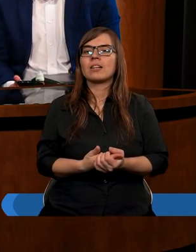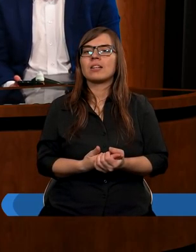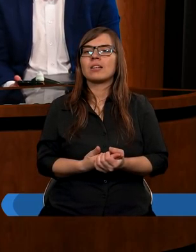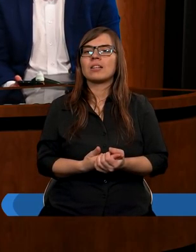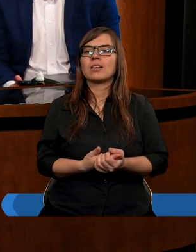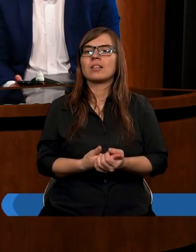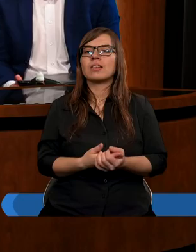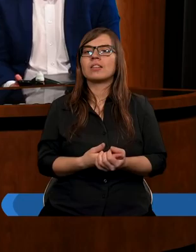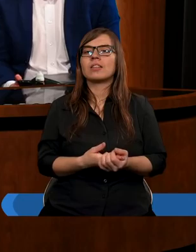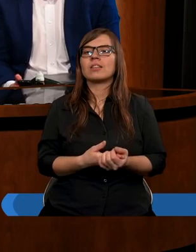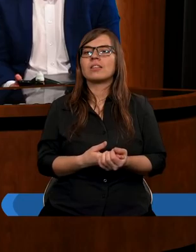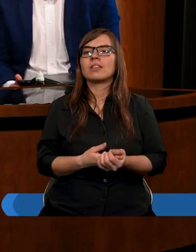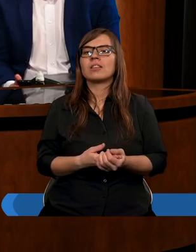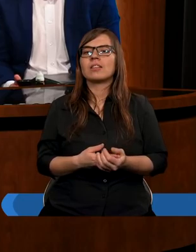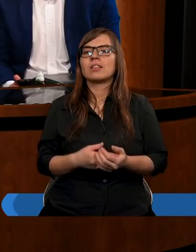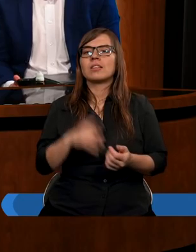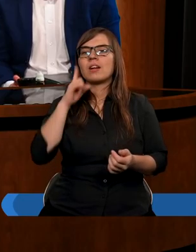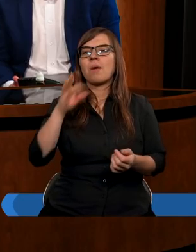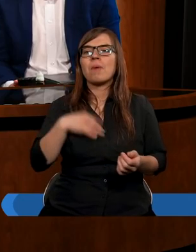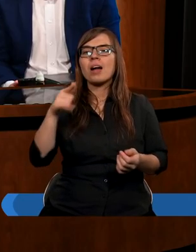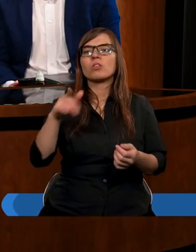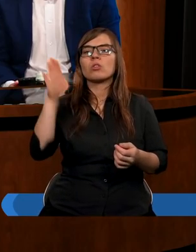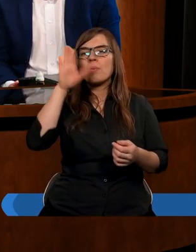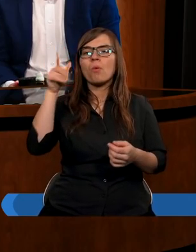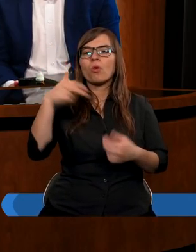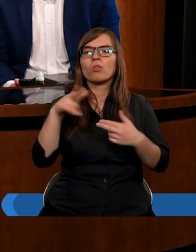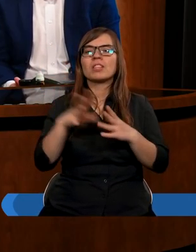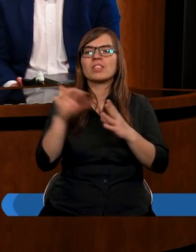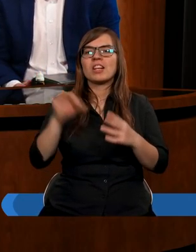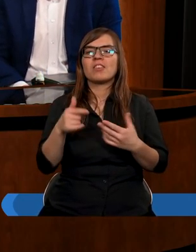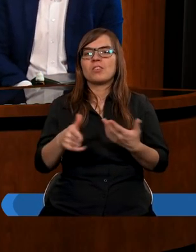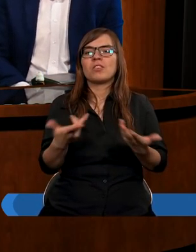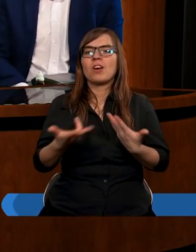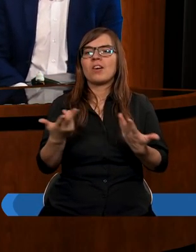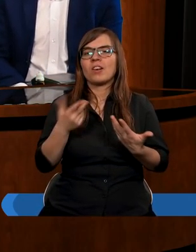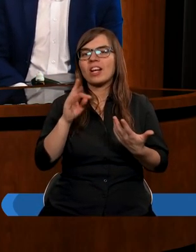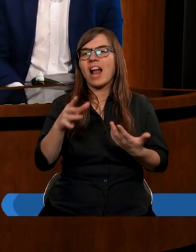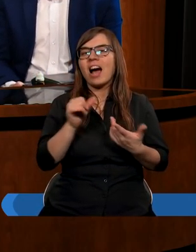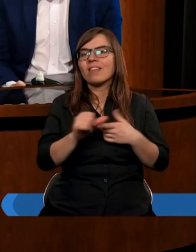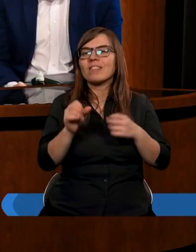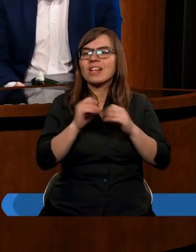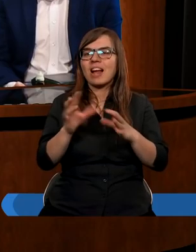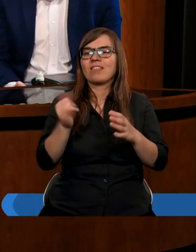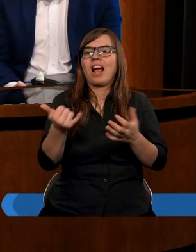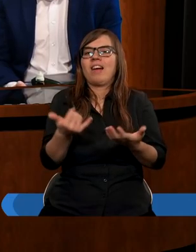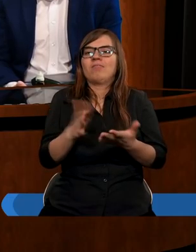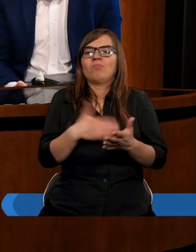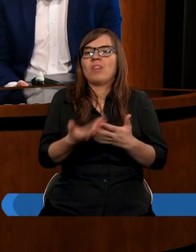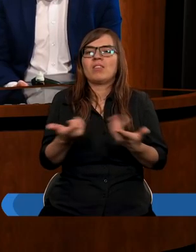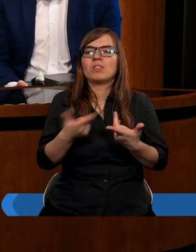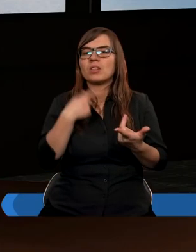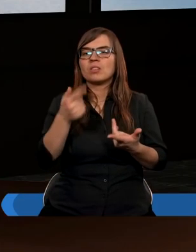No już w Starym Testamencie była dziesięcina, więc skoro w tamtych czasach znaliby... Jakub na przykład,